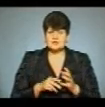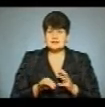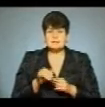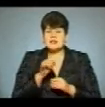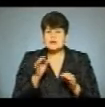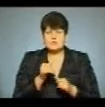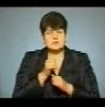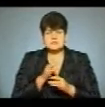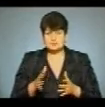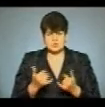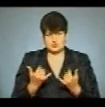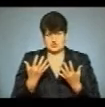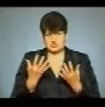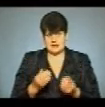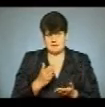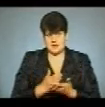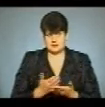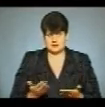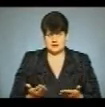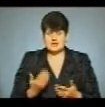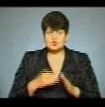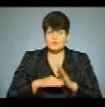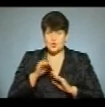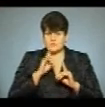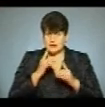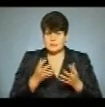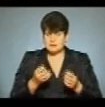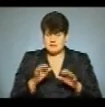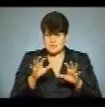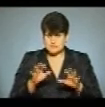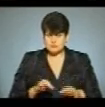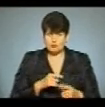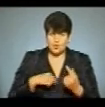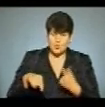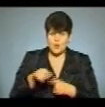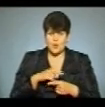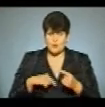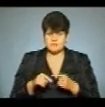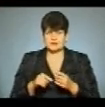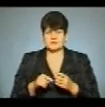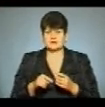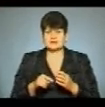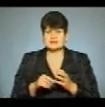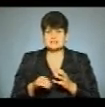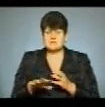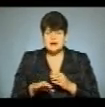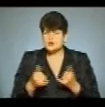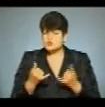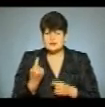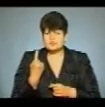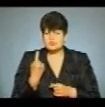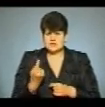не зможемо на сьогоднішній день її мати. Якщо Верховна Рада прийме закон про обіг або ринок земель, сьогодні ні один